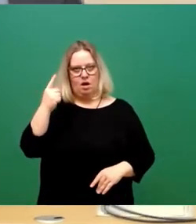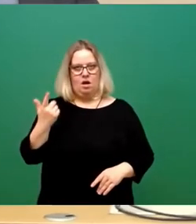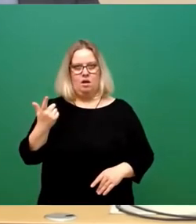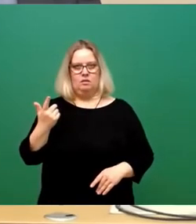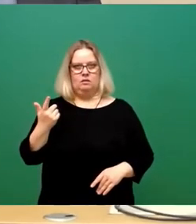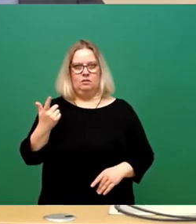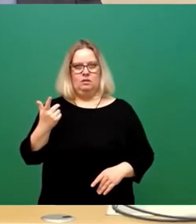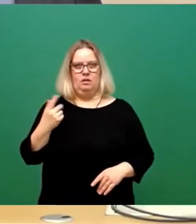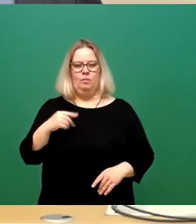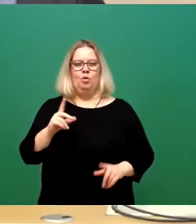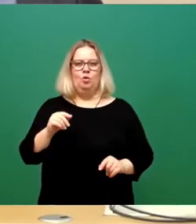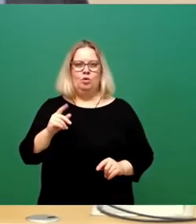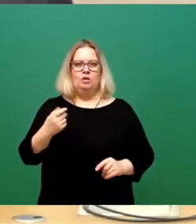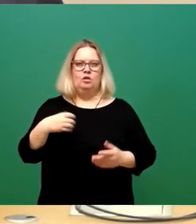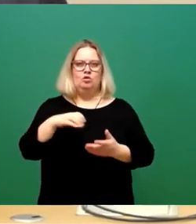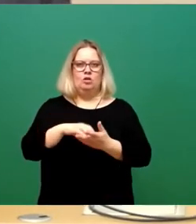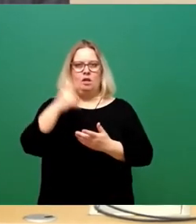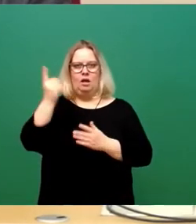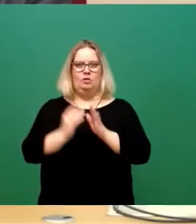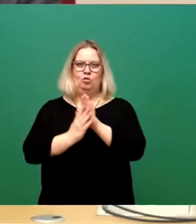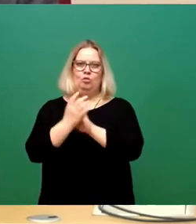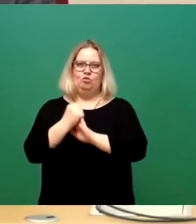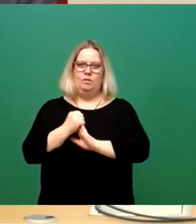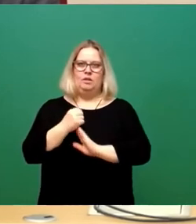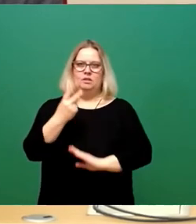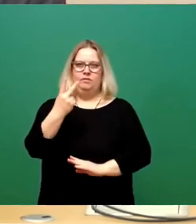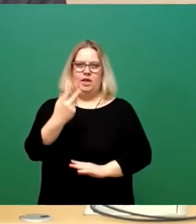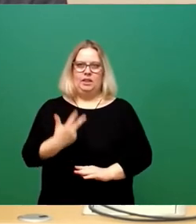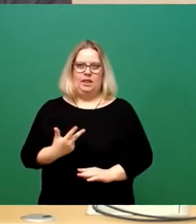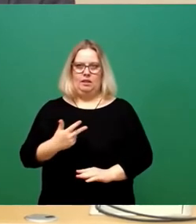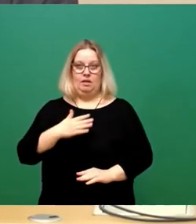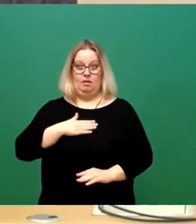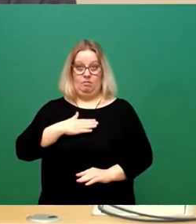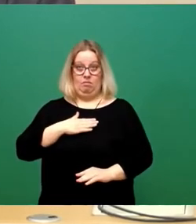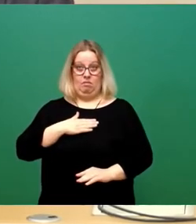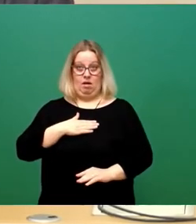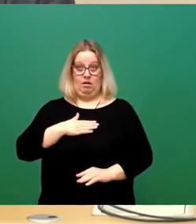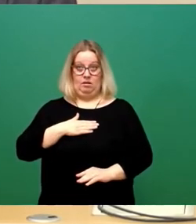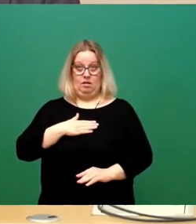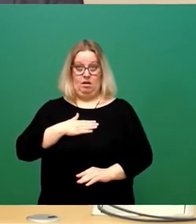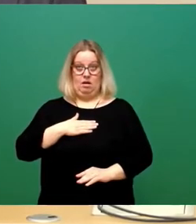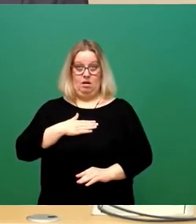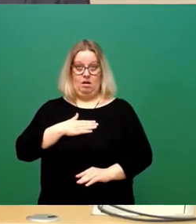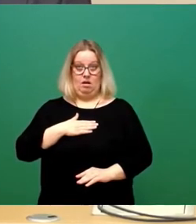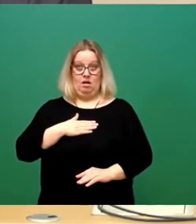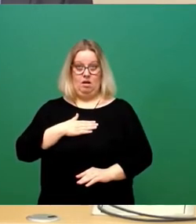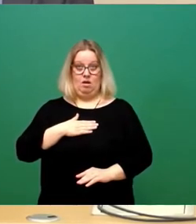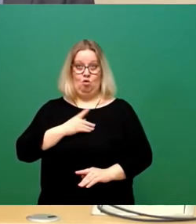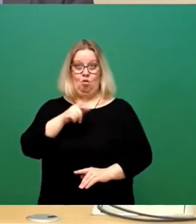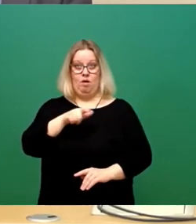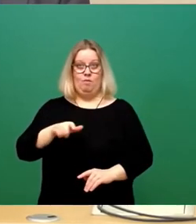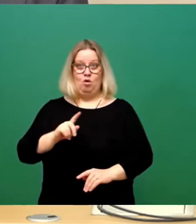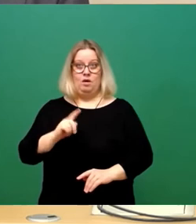Stadtrat, überstimmt er mit zwei Drittelmehrheit den entsprechenden Oberbürgermeister